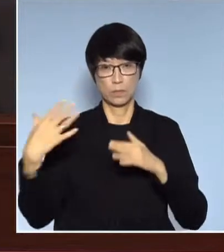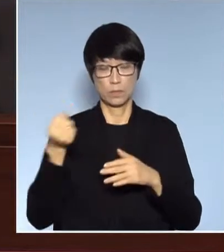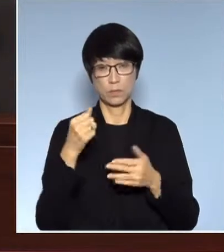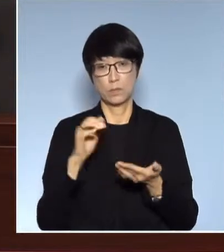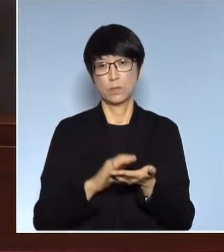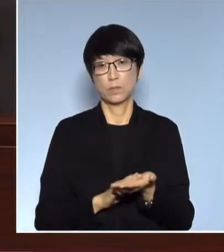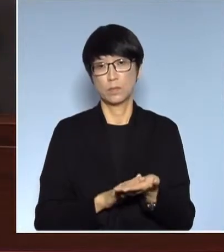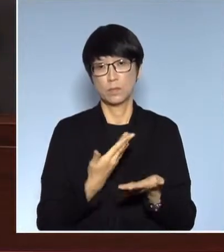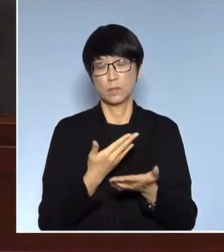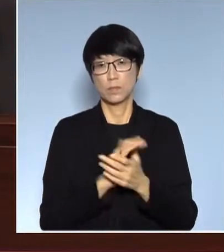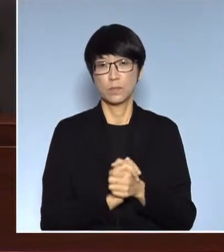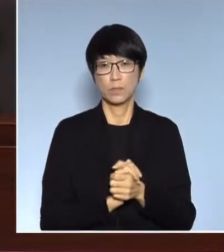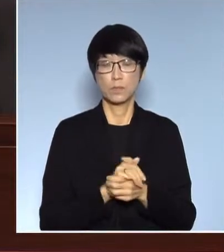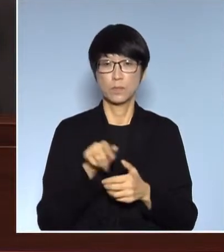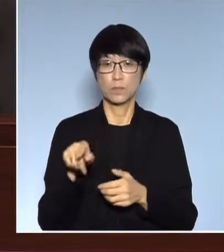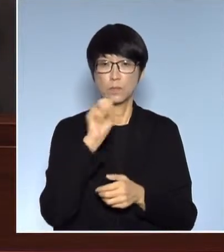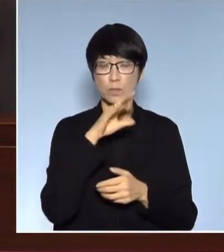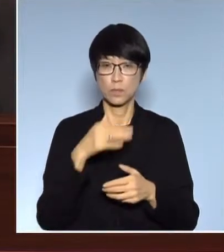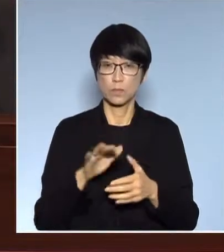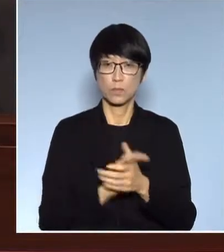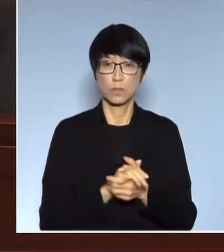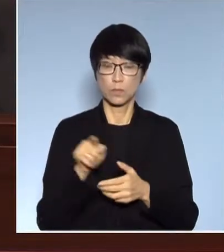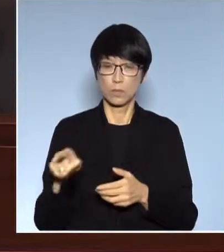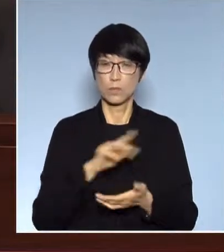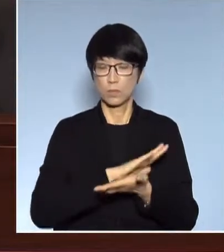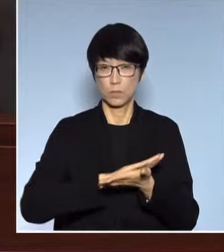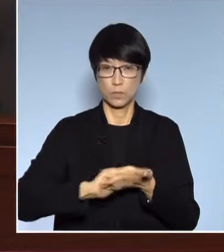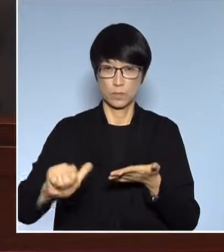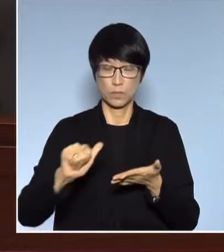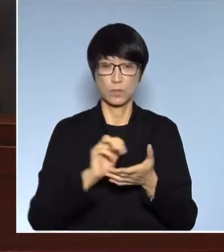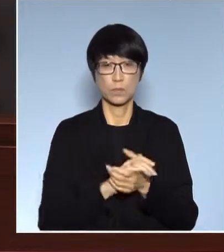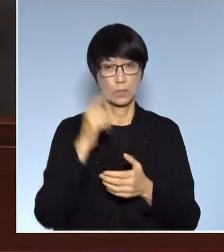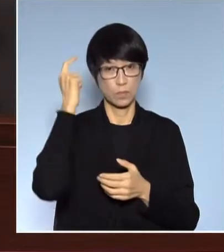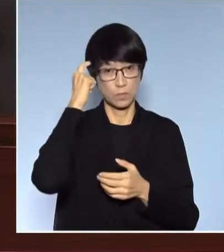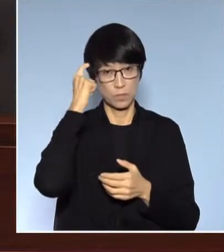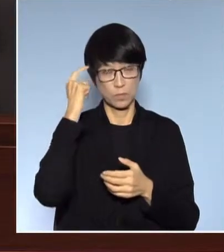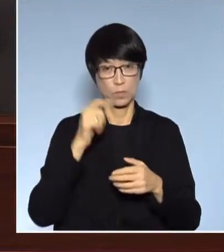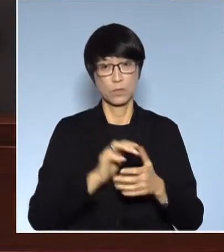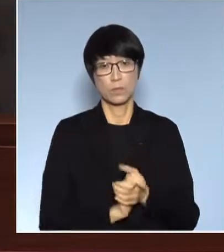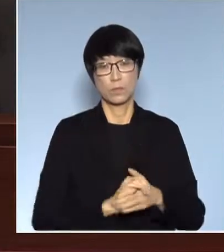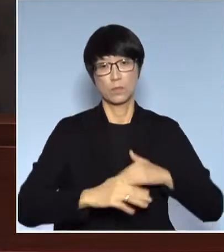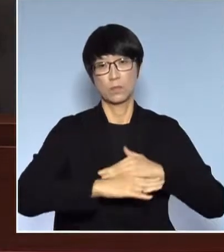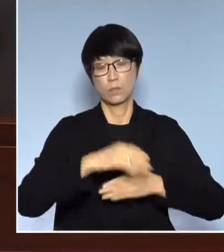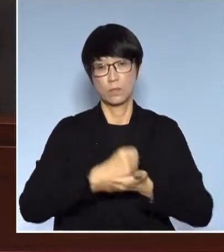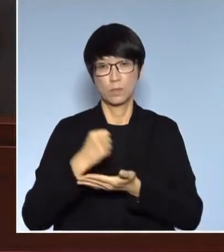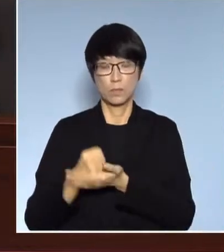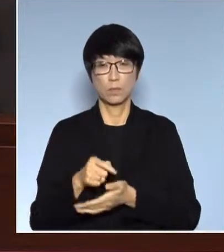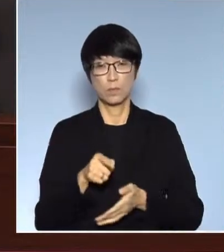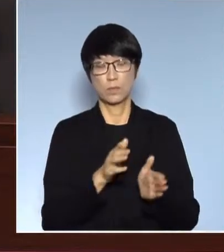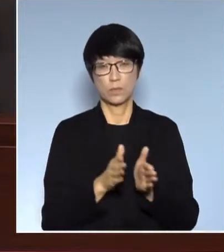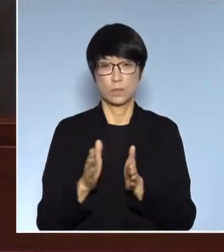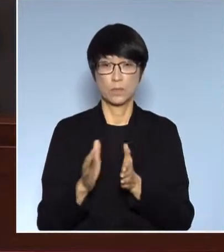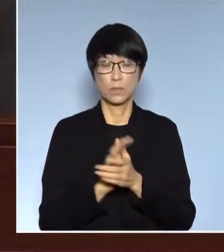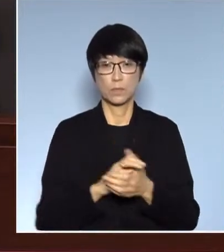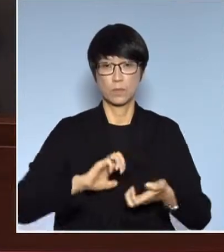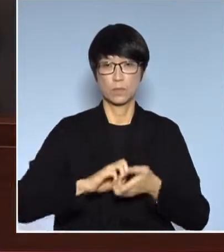了陳凡局長曾經講過他們很清楚了解一地兩檢這個方案和安排雖然